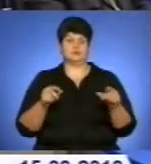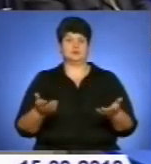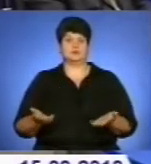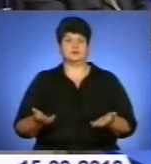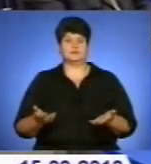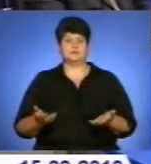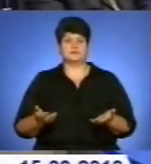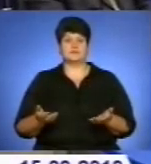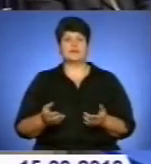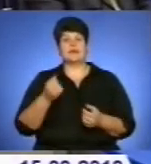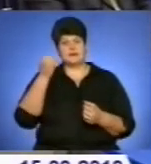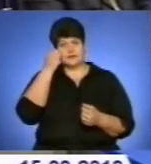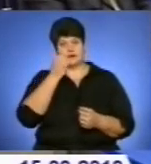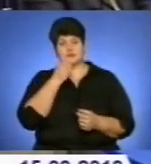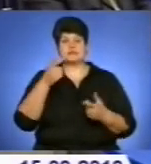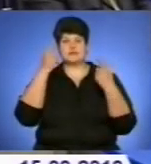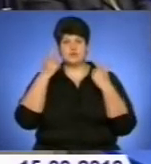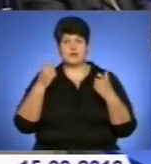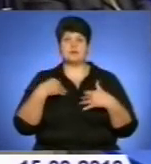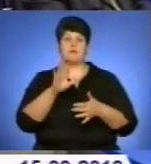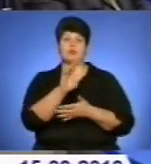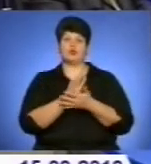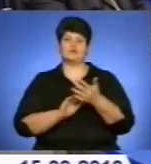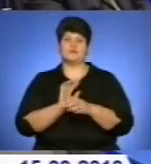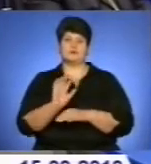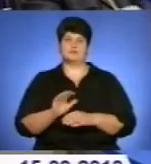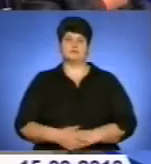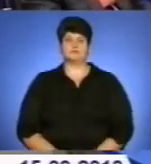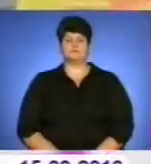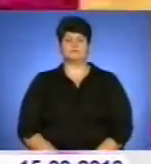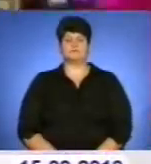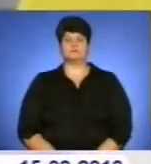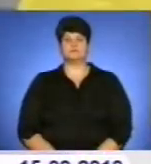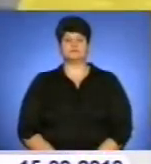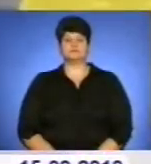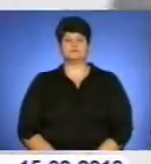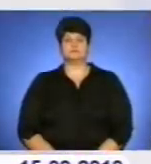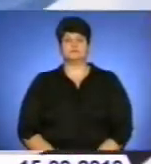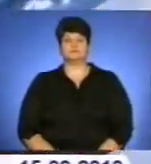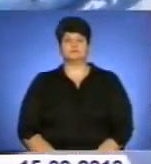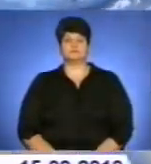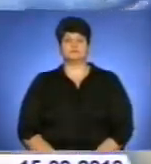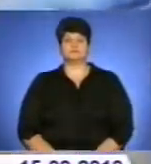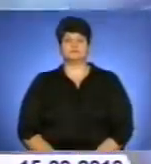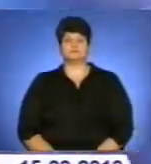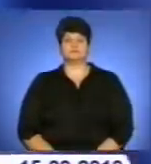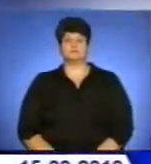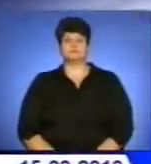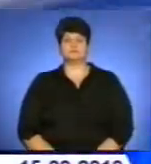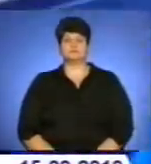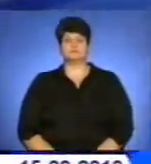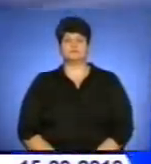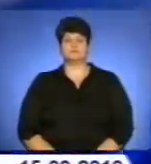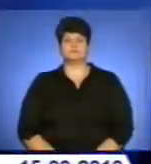завдають службам, які повинні додатково прикладати... І іншим водіям. І іншим водіям, які можуть пройти особливо це